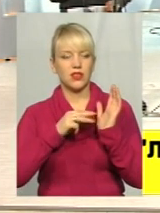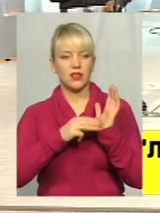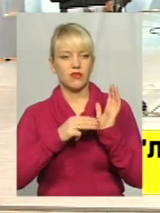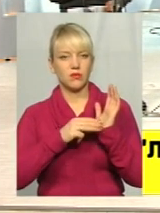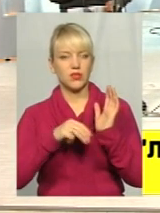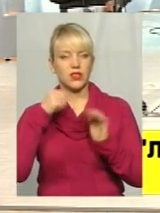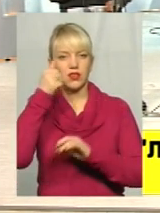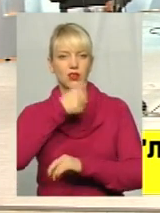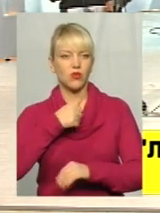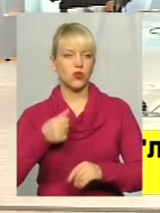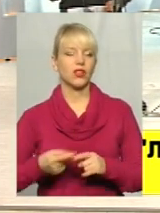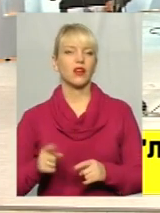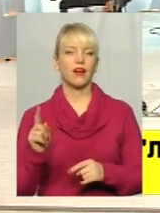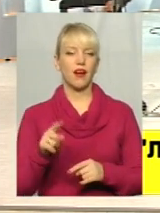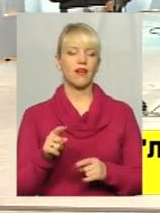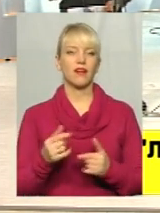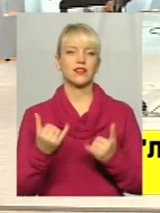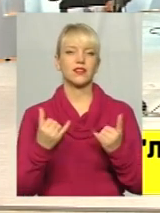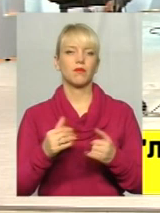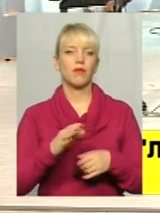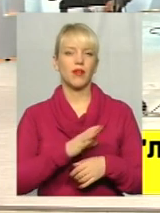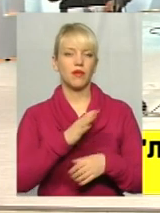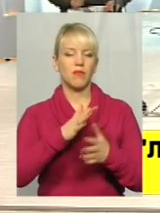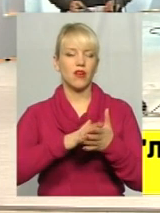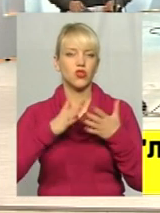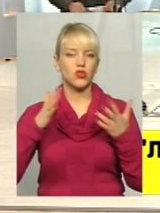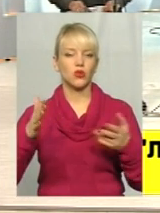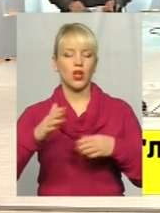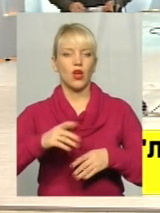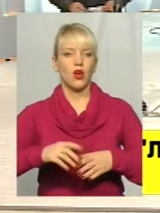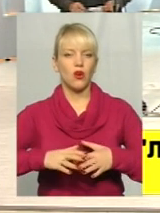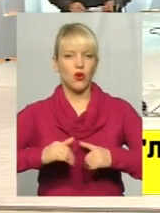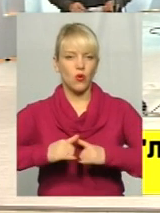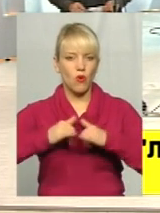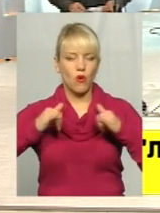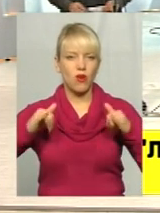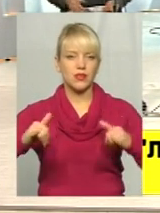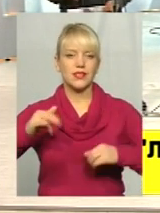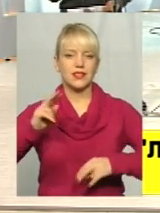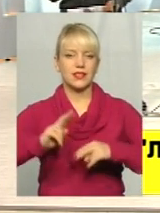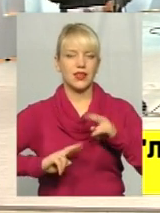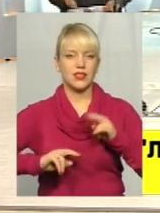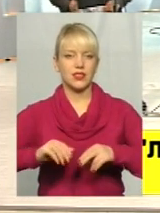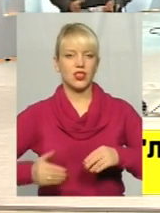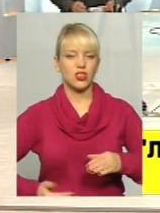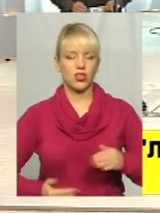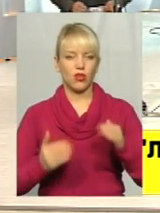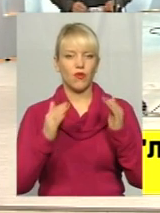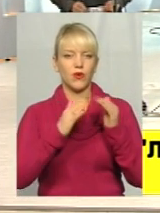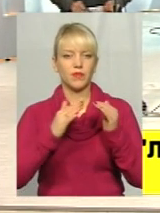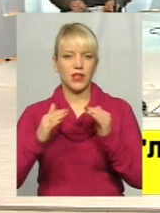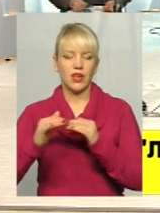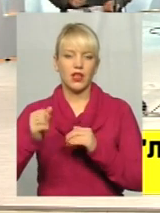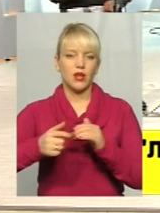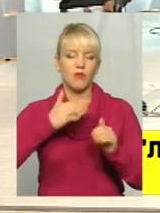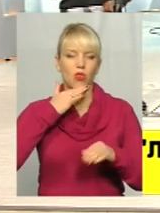-х років, якраз було велике рост строїтство жилого фонду і многоэтажного життя.